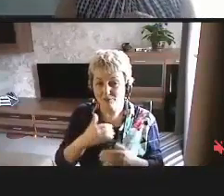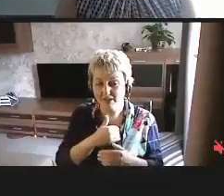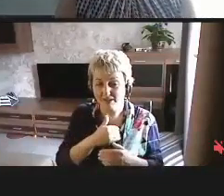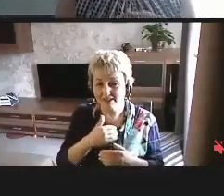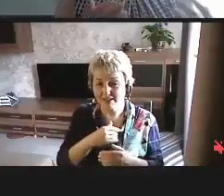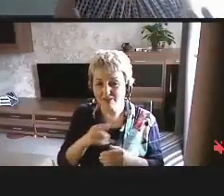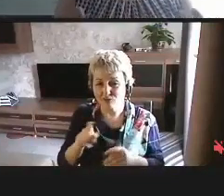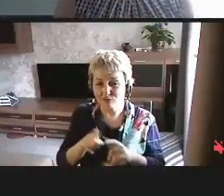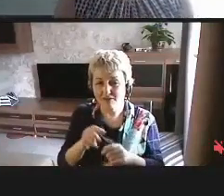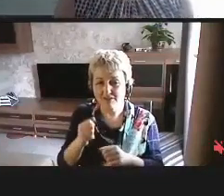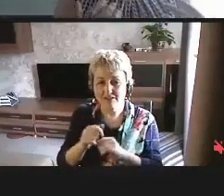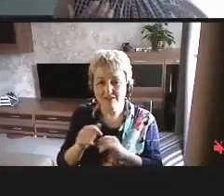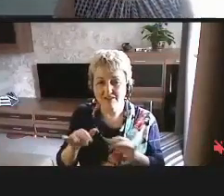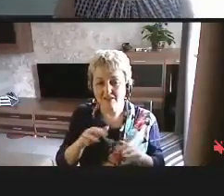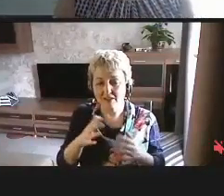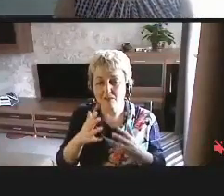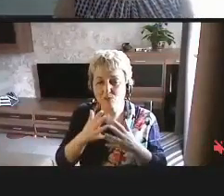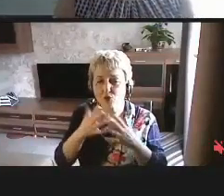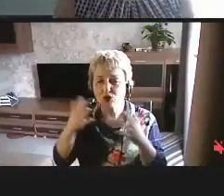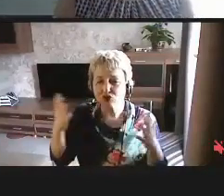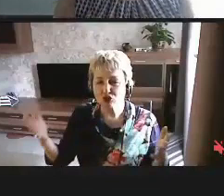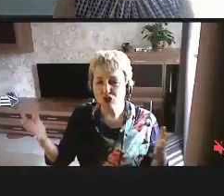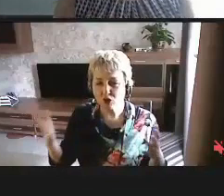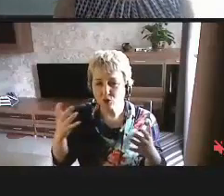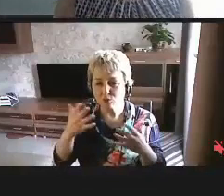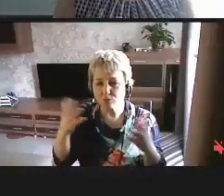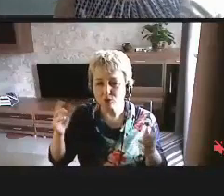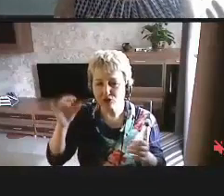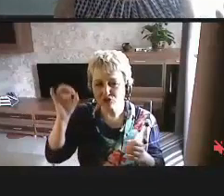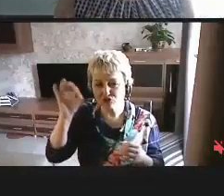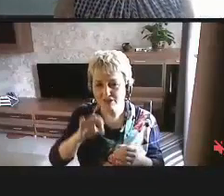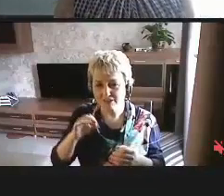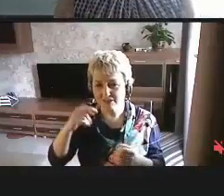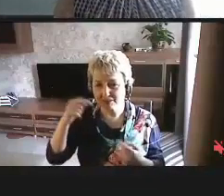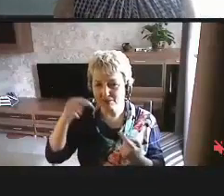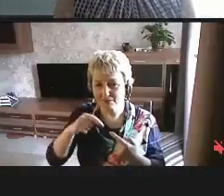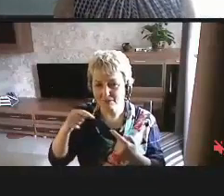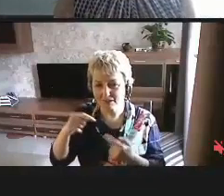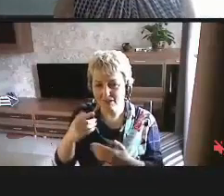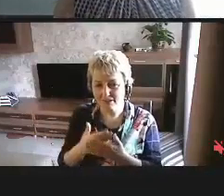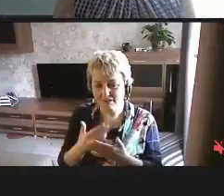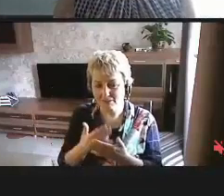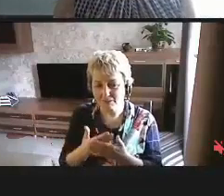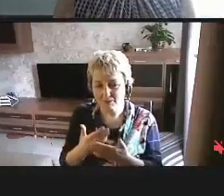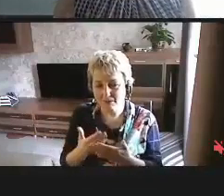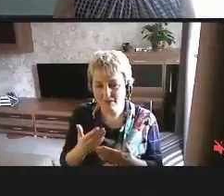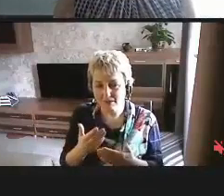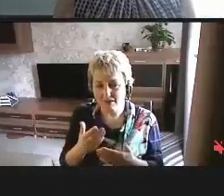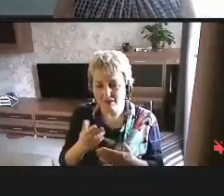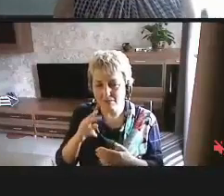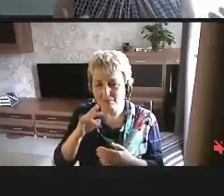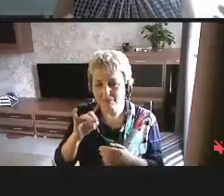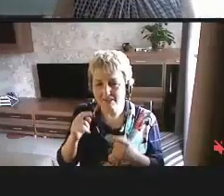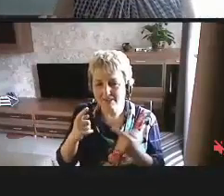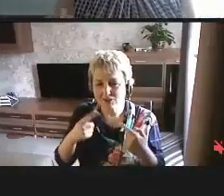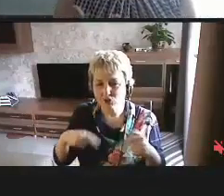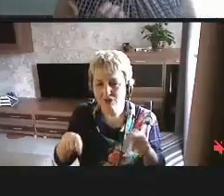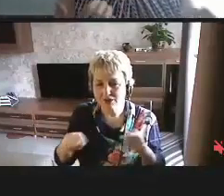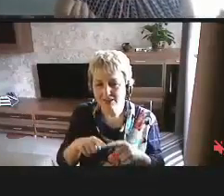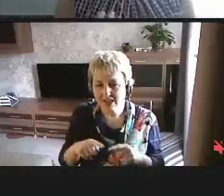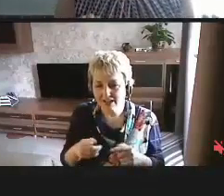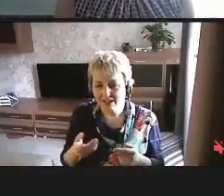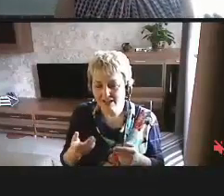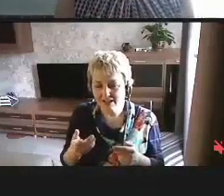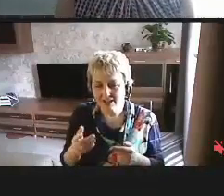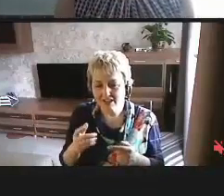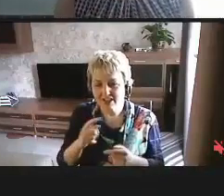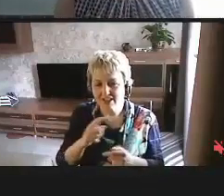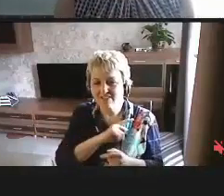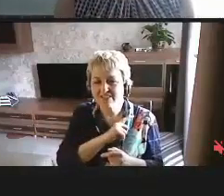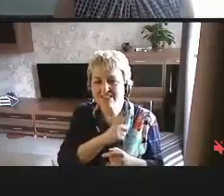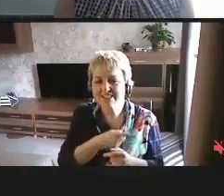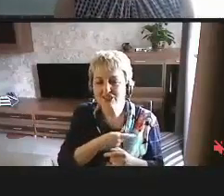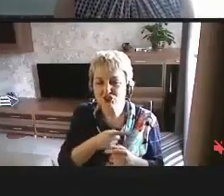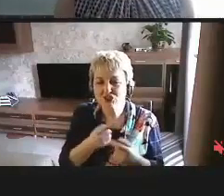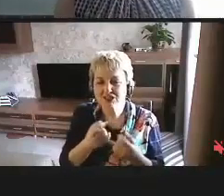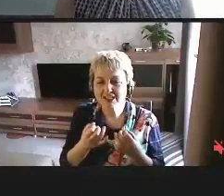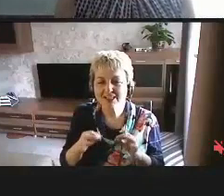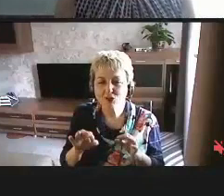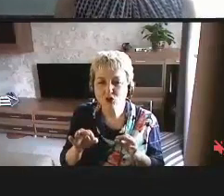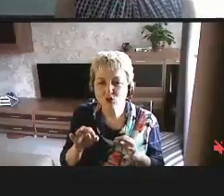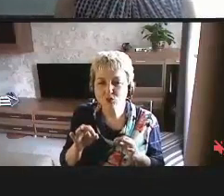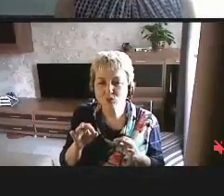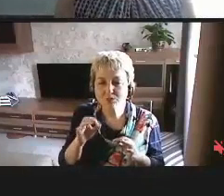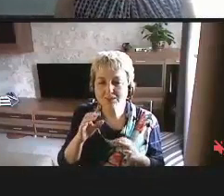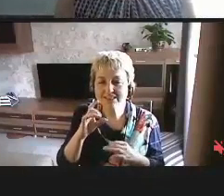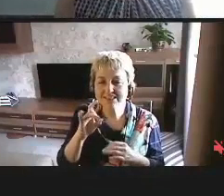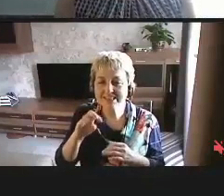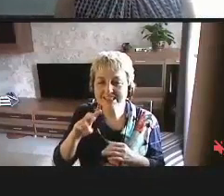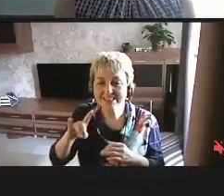более широко и более часто применялся. Например, при создании физической доступной среды,